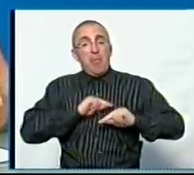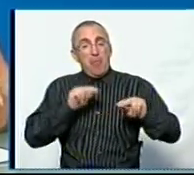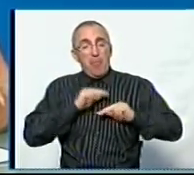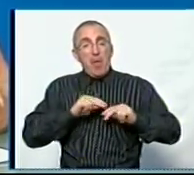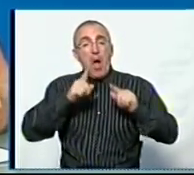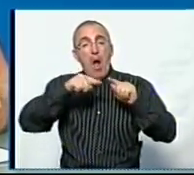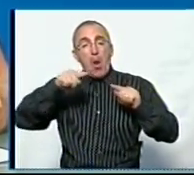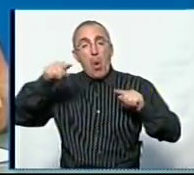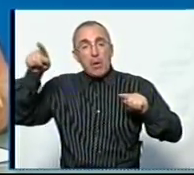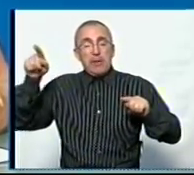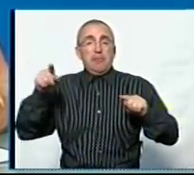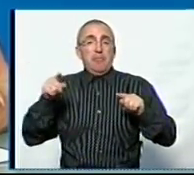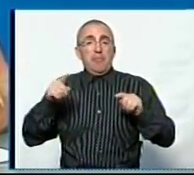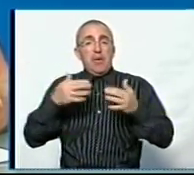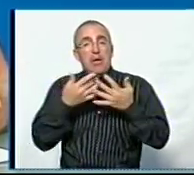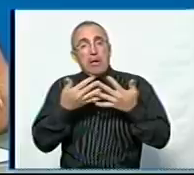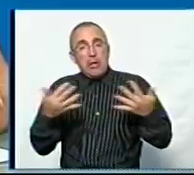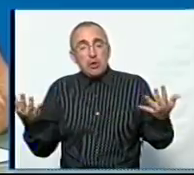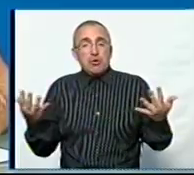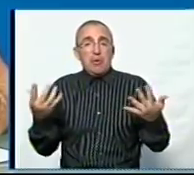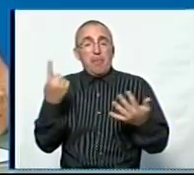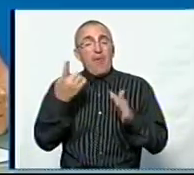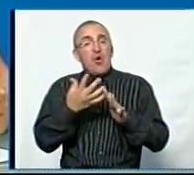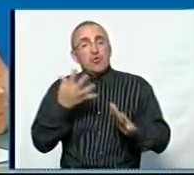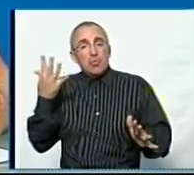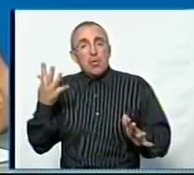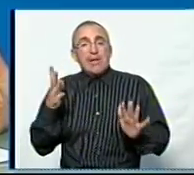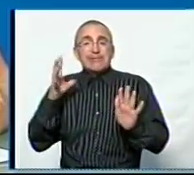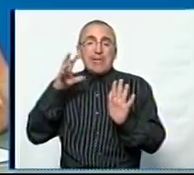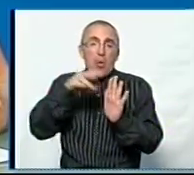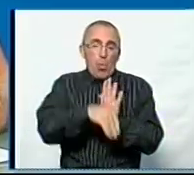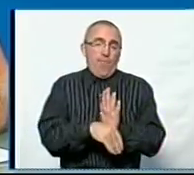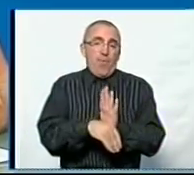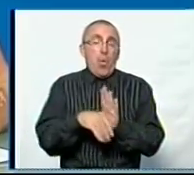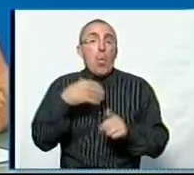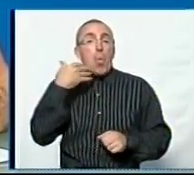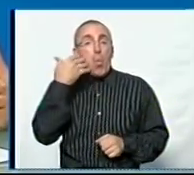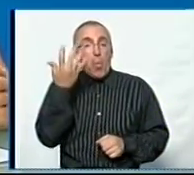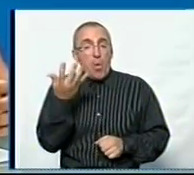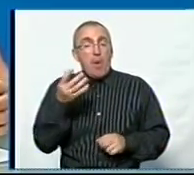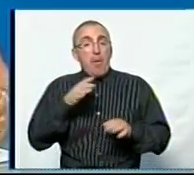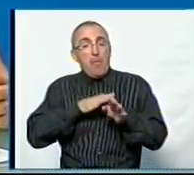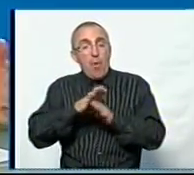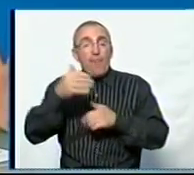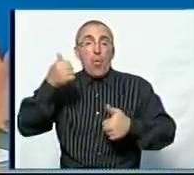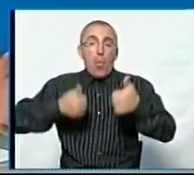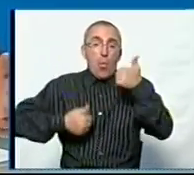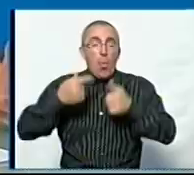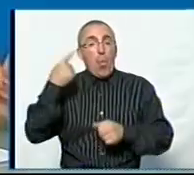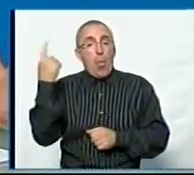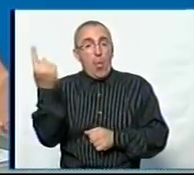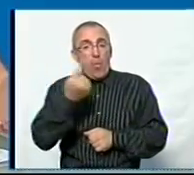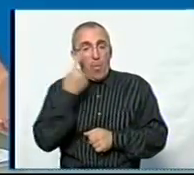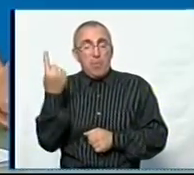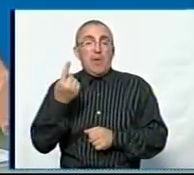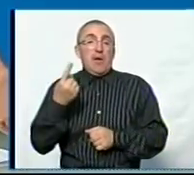інший алгоритм першочергового зарахування. Коли проводиться конкурс на рівні області, ми